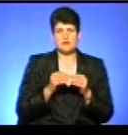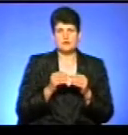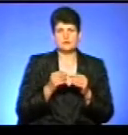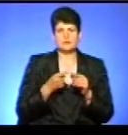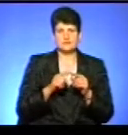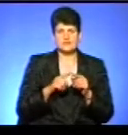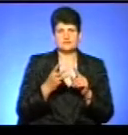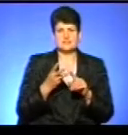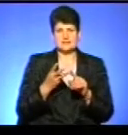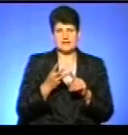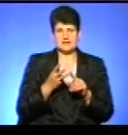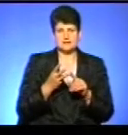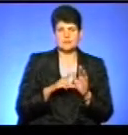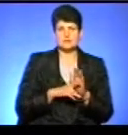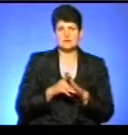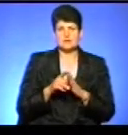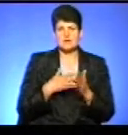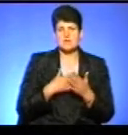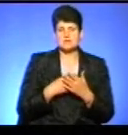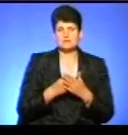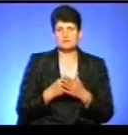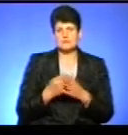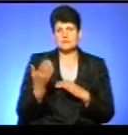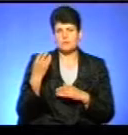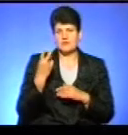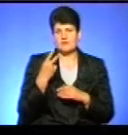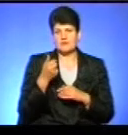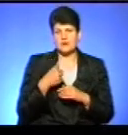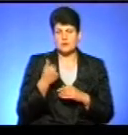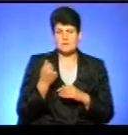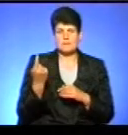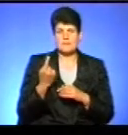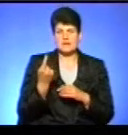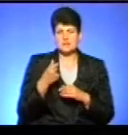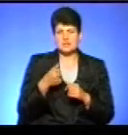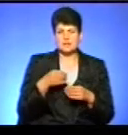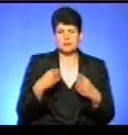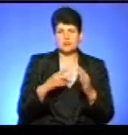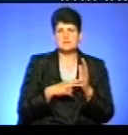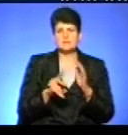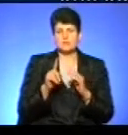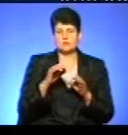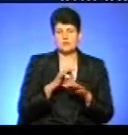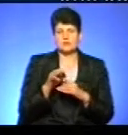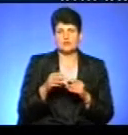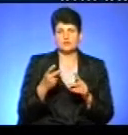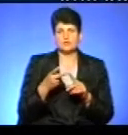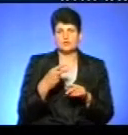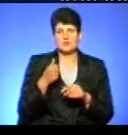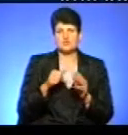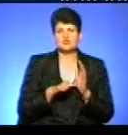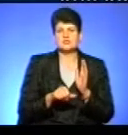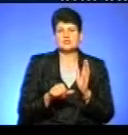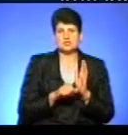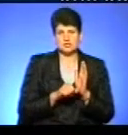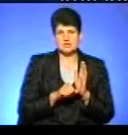стартуємо з третім заходом на громадський бюджет. За попередні два роки, в перший рік було подано 71 проєкт, в другий рік було подано 66